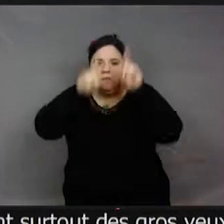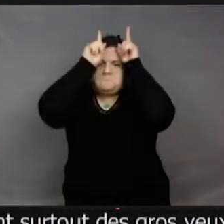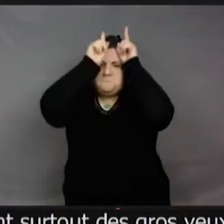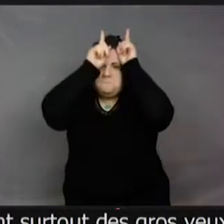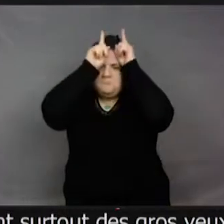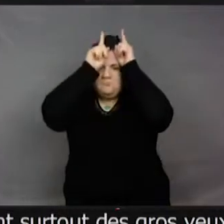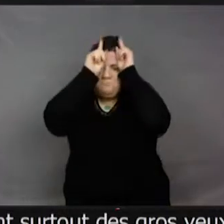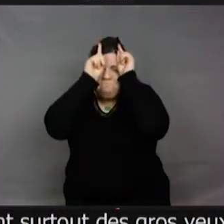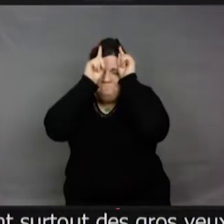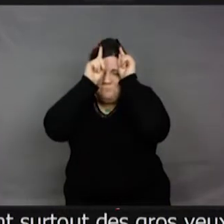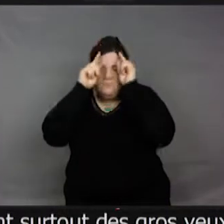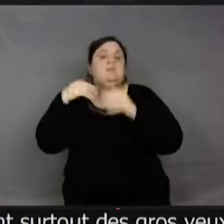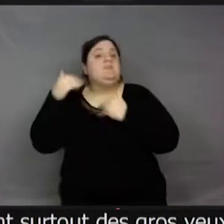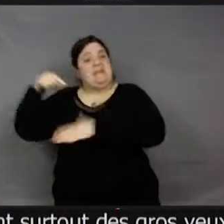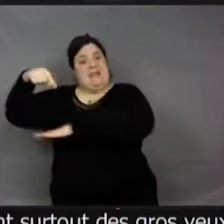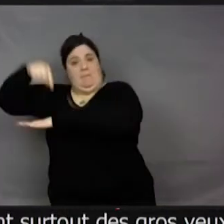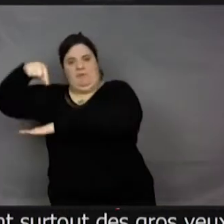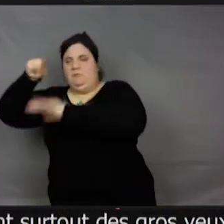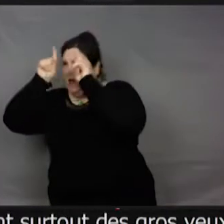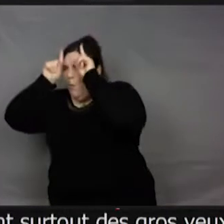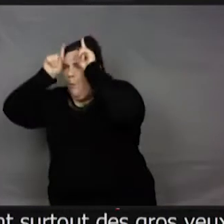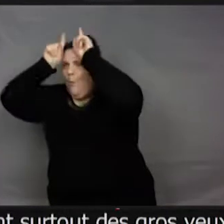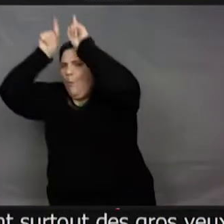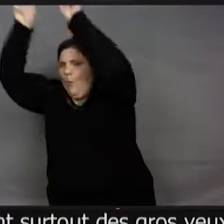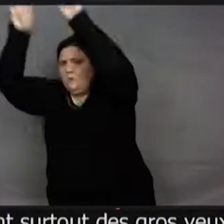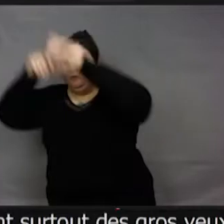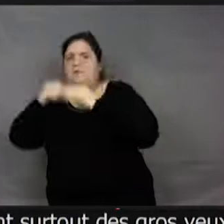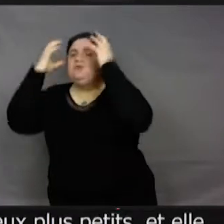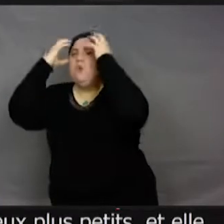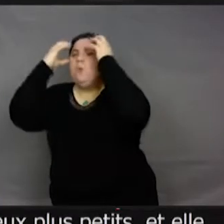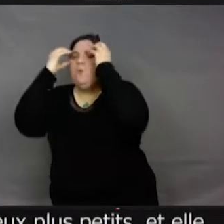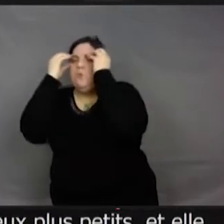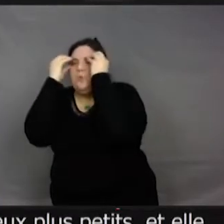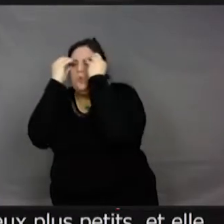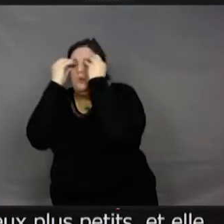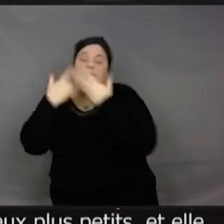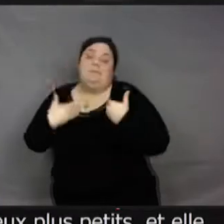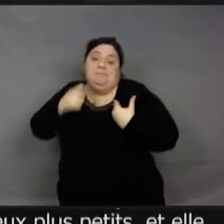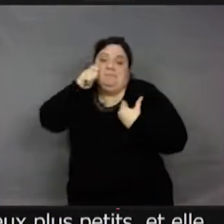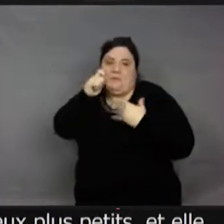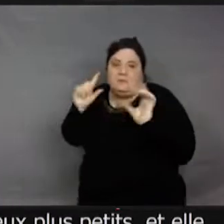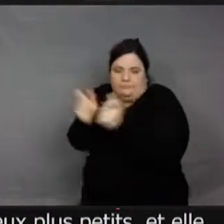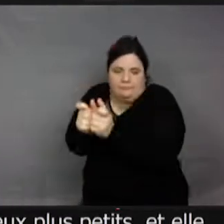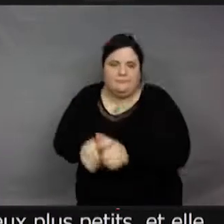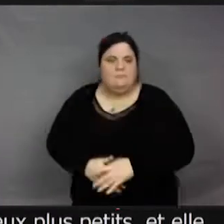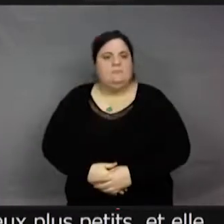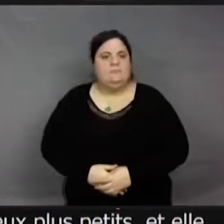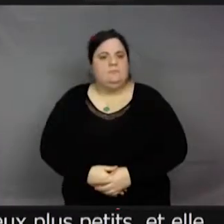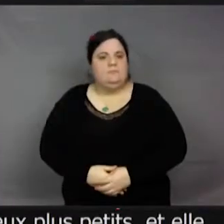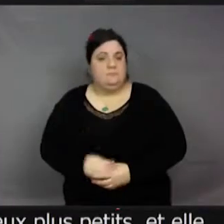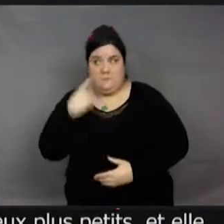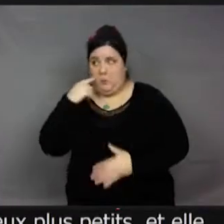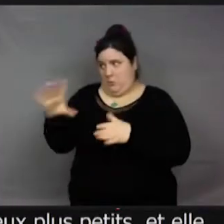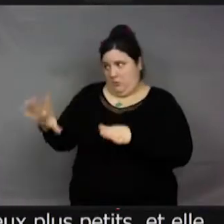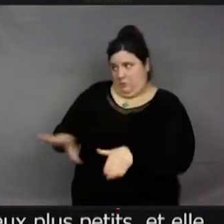longues. Et puis, elle aurait quatre ailes, c'est sûr, c'est vrai, mais ça ne se voit pas forcément. C'est vraiment un œil de spécialiste. Et si je montre cette petite mouche, c'est parce que c'est vraiment...